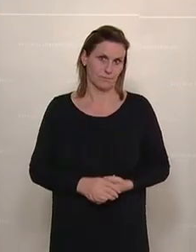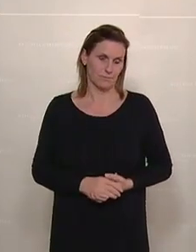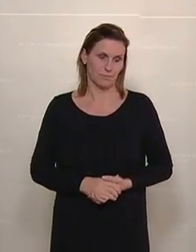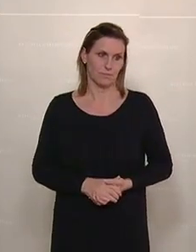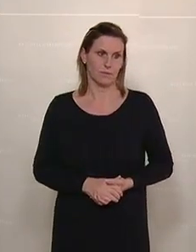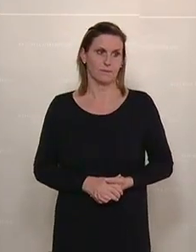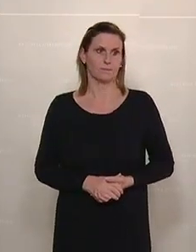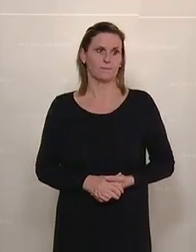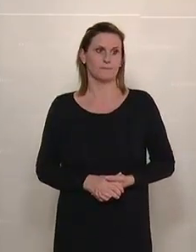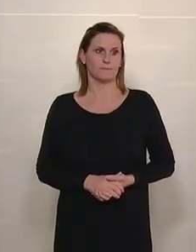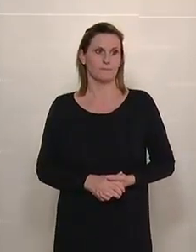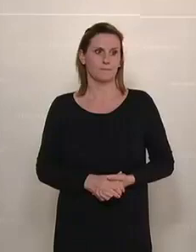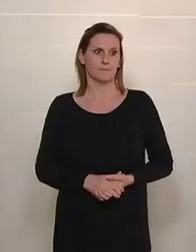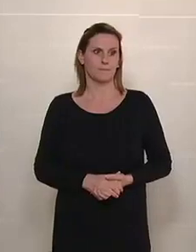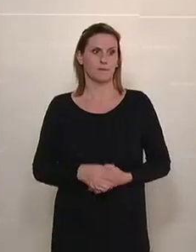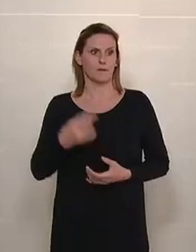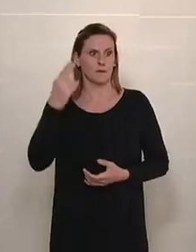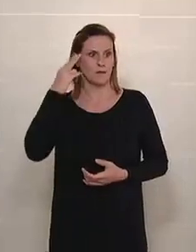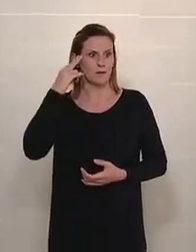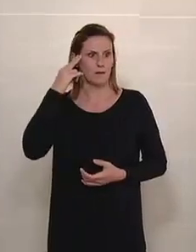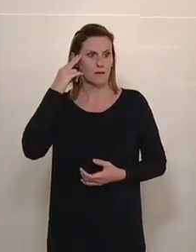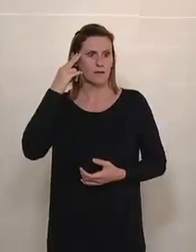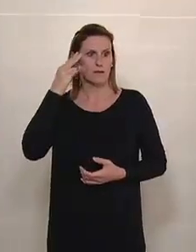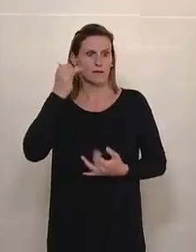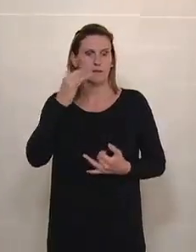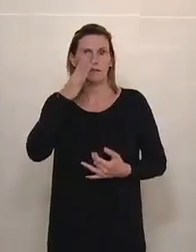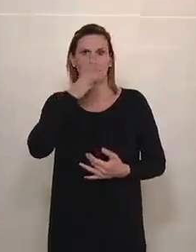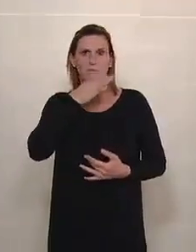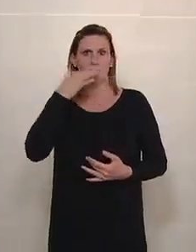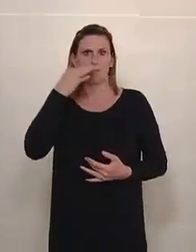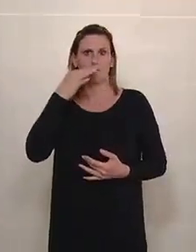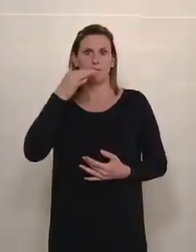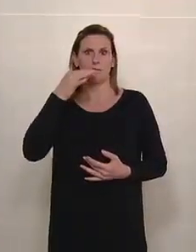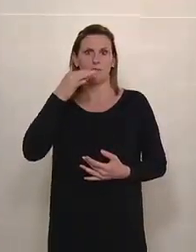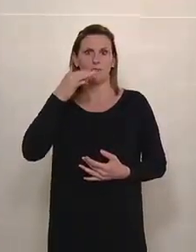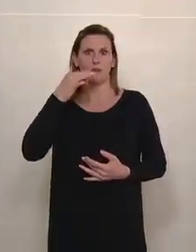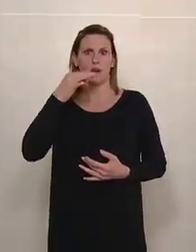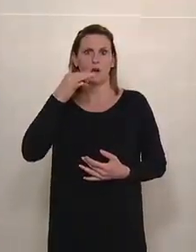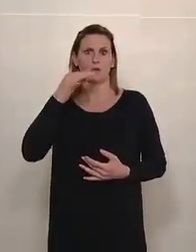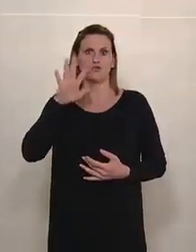Wer sich auf die ÖVP verlässt, ist schon lange verlassen. So lautet die Kritik von Rosa Ecker von den Freiheitlichen. Mhm.